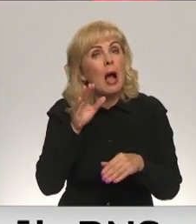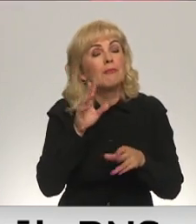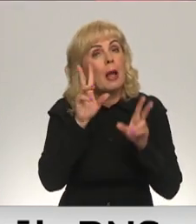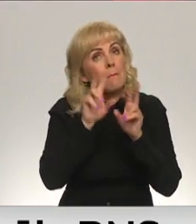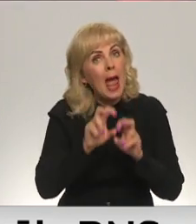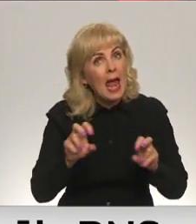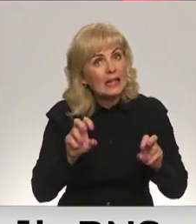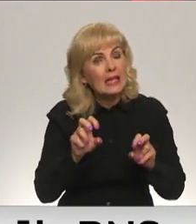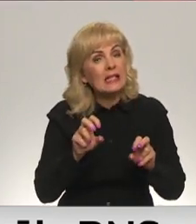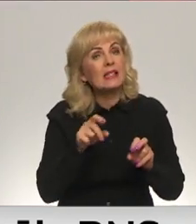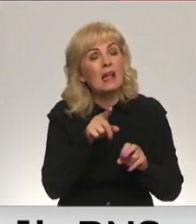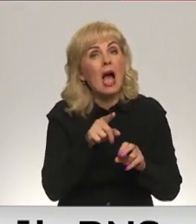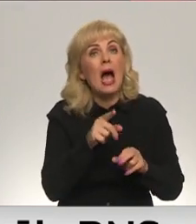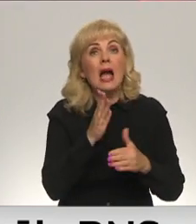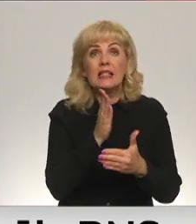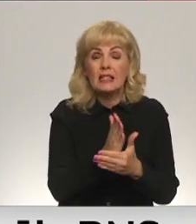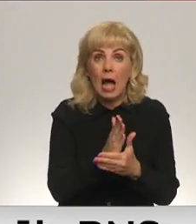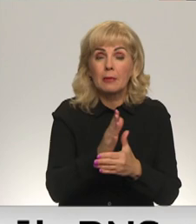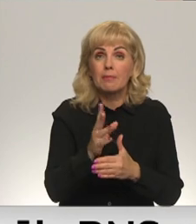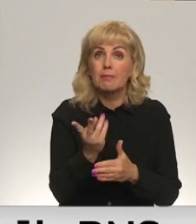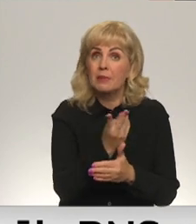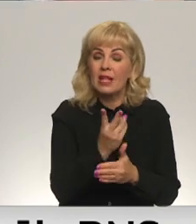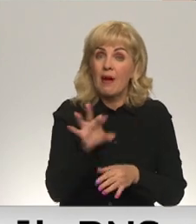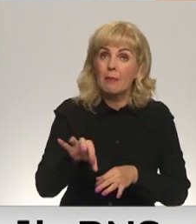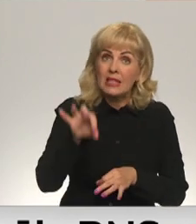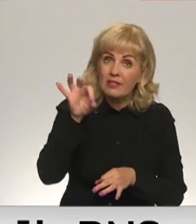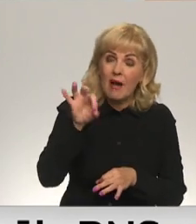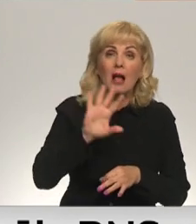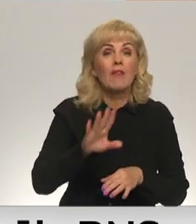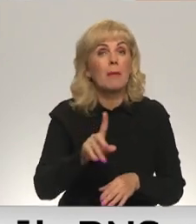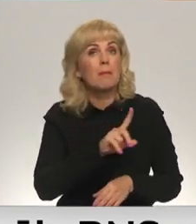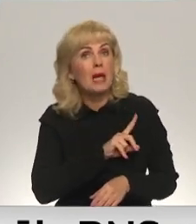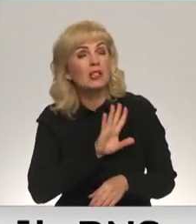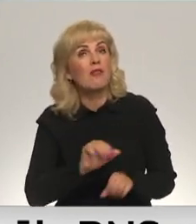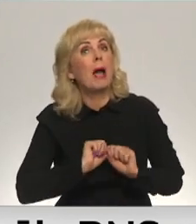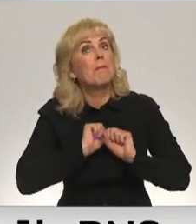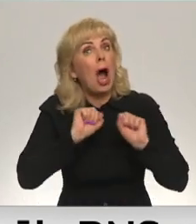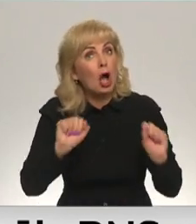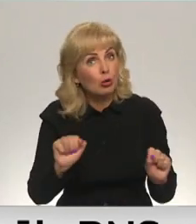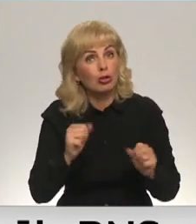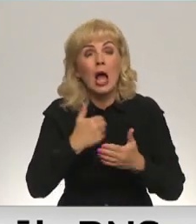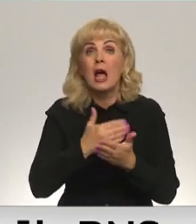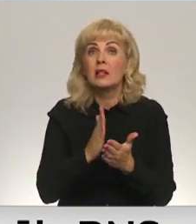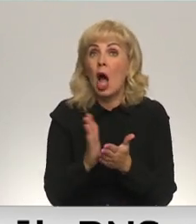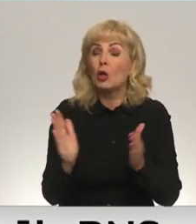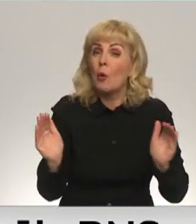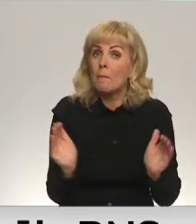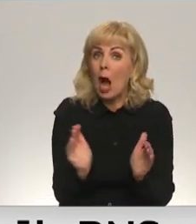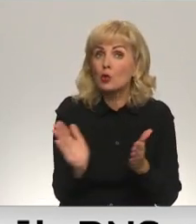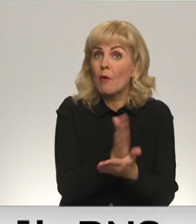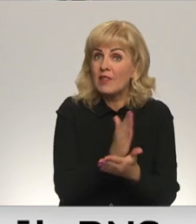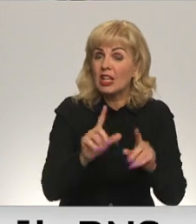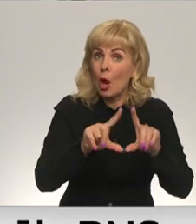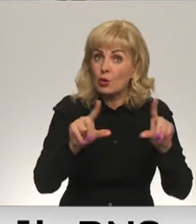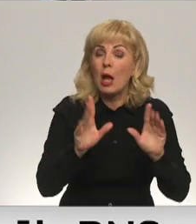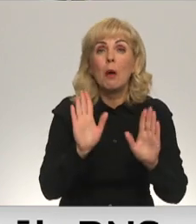Vienlaikus, kad ir jāizvēlas starp divām galējībām būt piesardzīgam vai pārdrošam, lielākā daļa mazo un vidējo uzņēmēja izvēlas